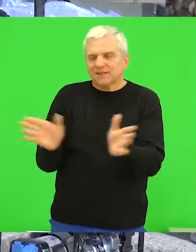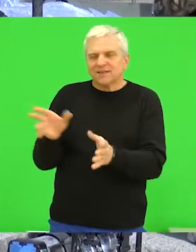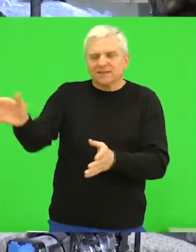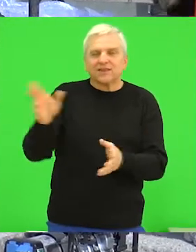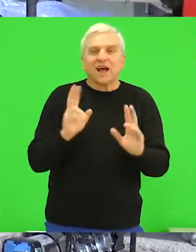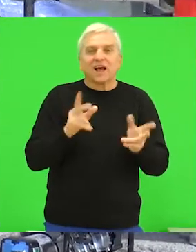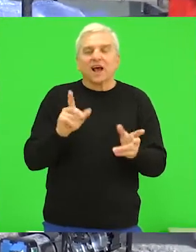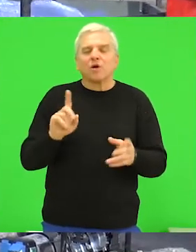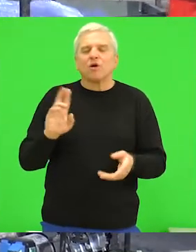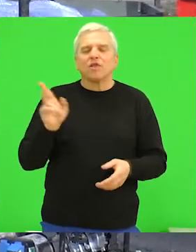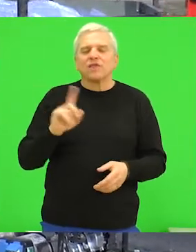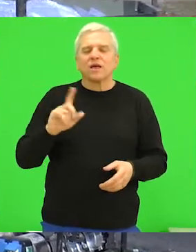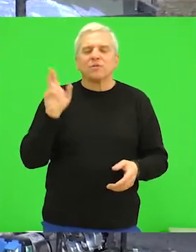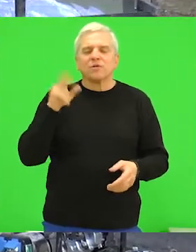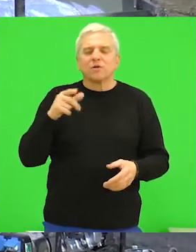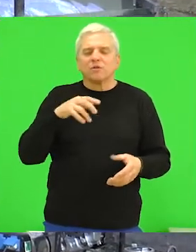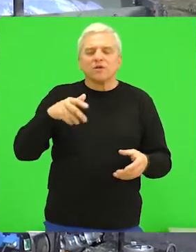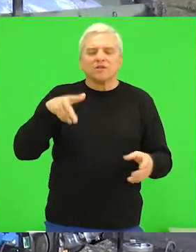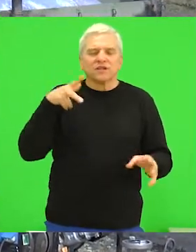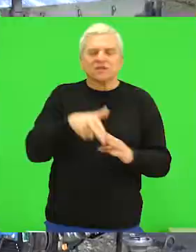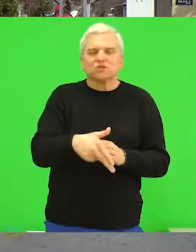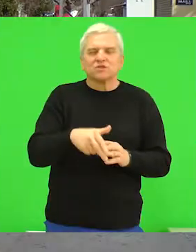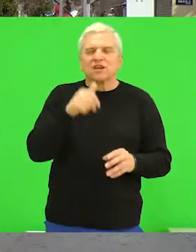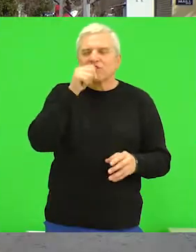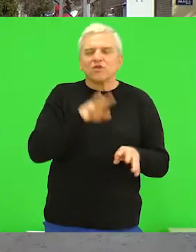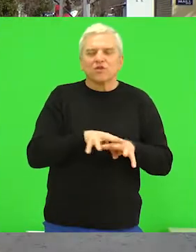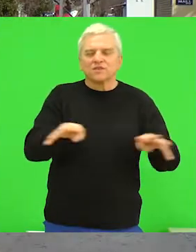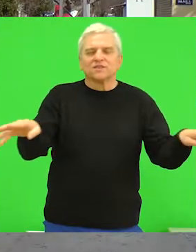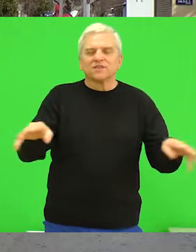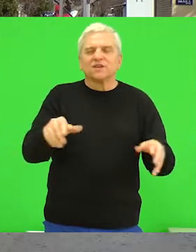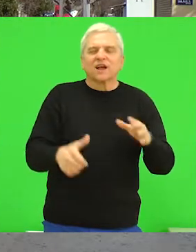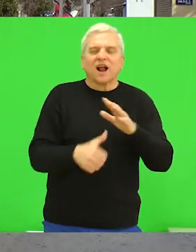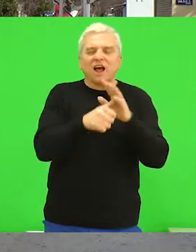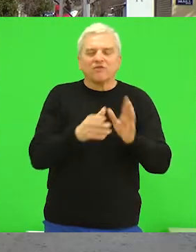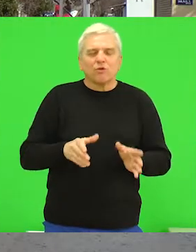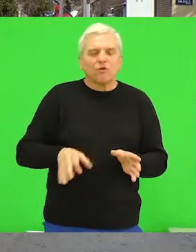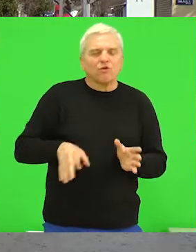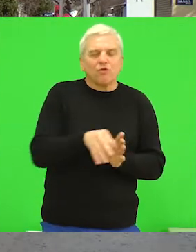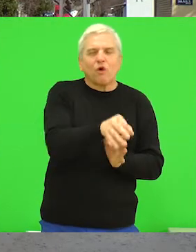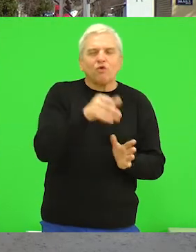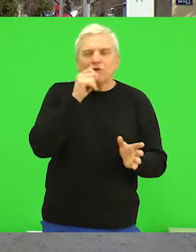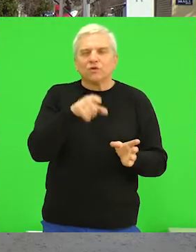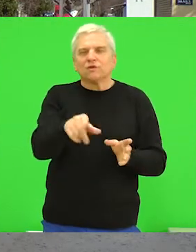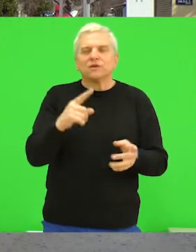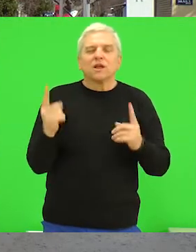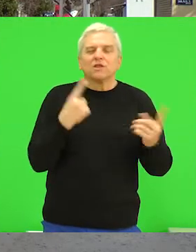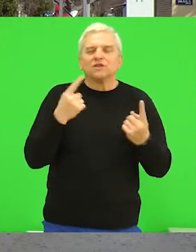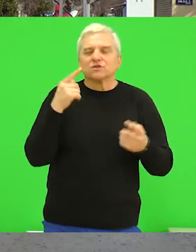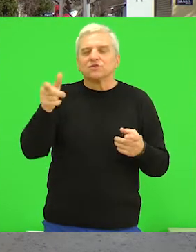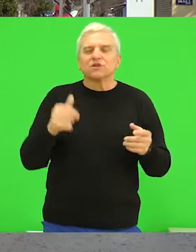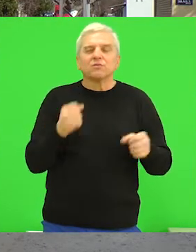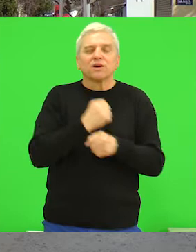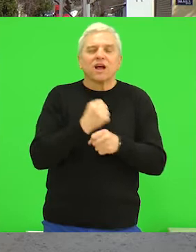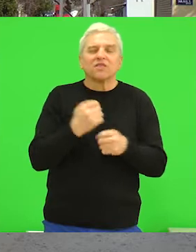donice, kako ne bi morali da zaustavljamo vodosnaddevanje na glavnom magistralnom vodu, odnosno čak u nekim slučajima da